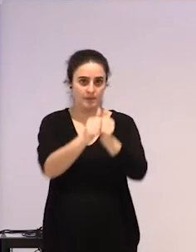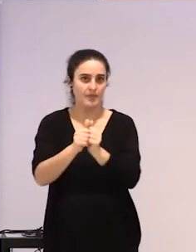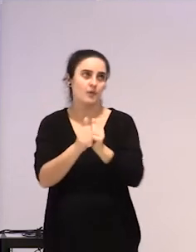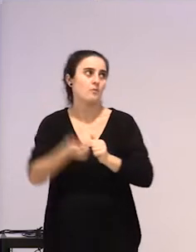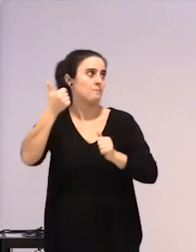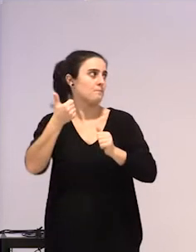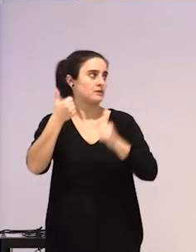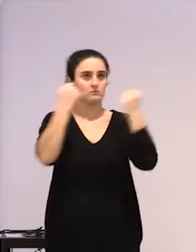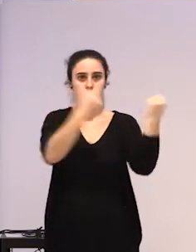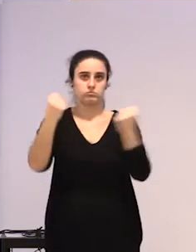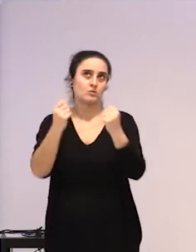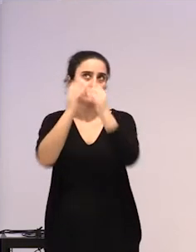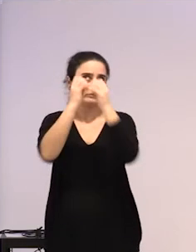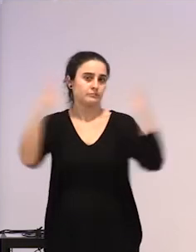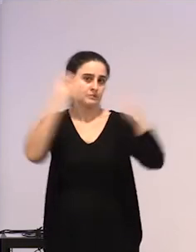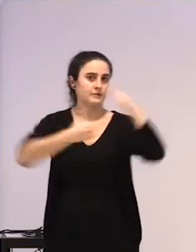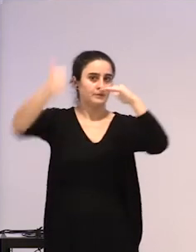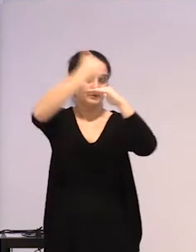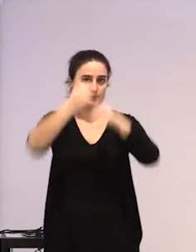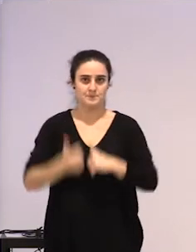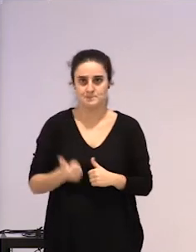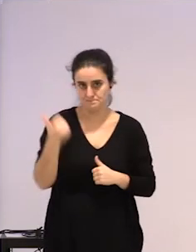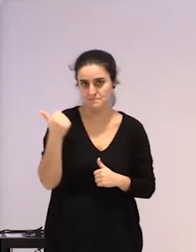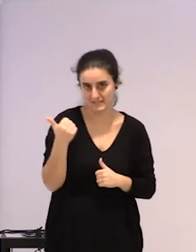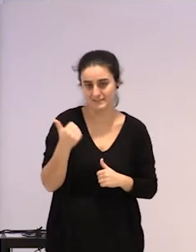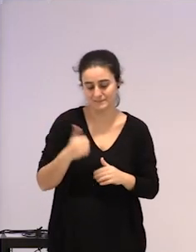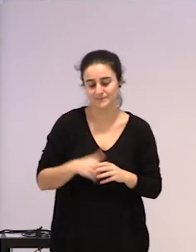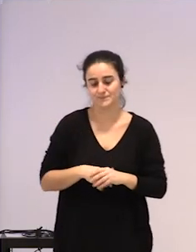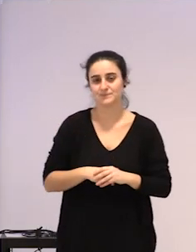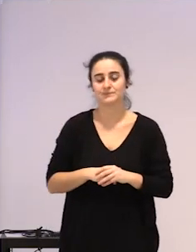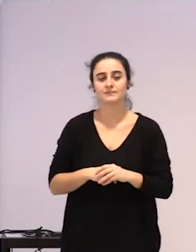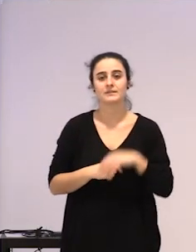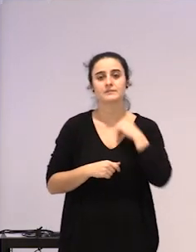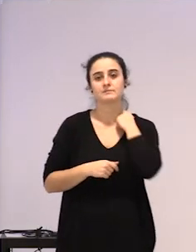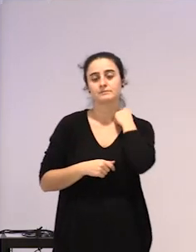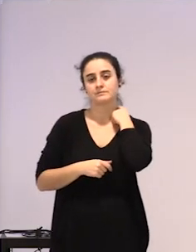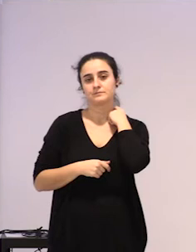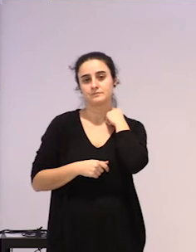pixkat, eskuetatik, ies egiten, izaizkin gune, eremu hoiek, ez?